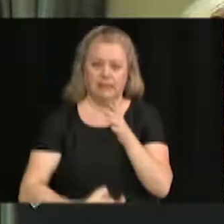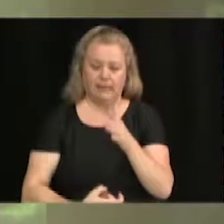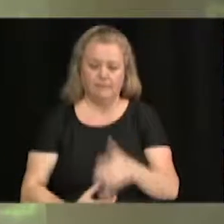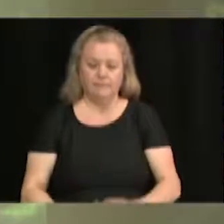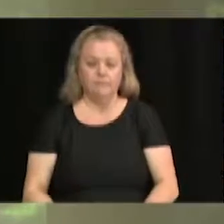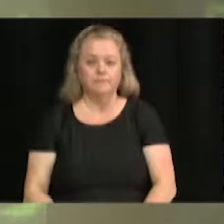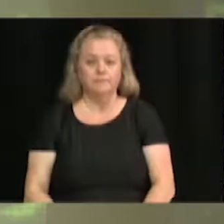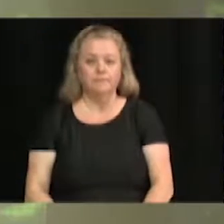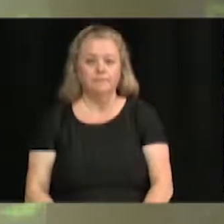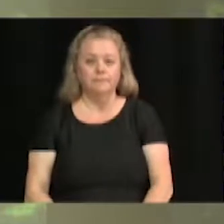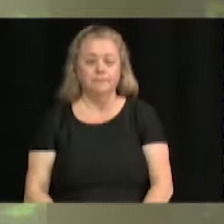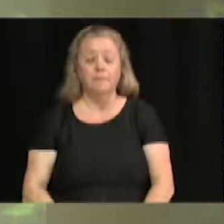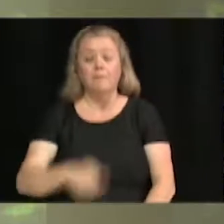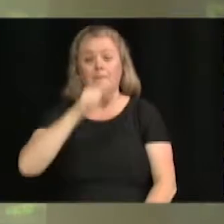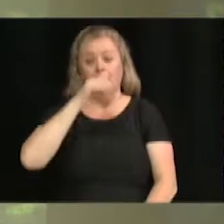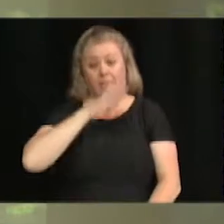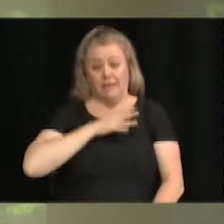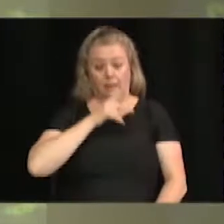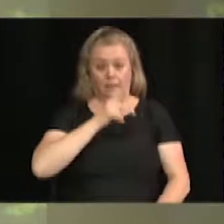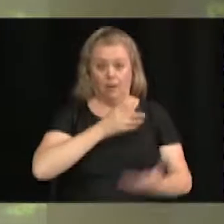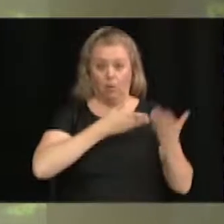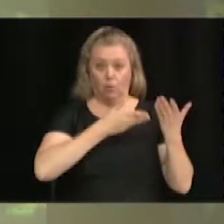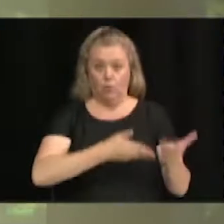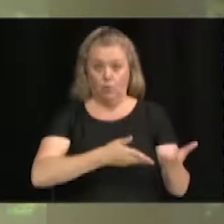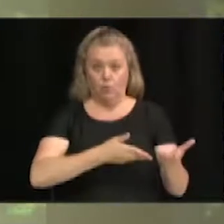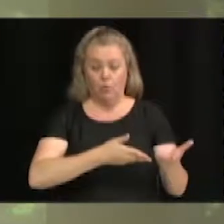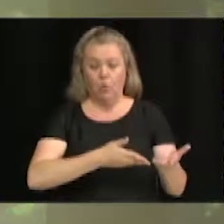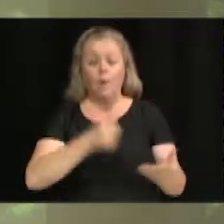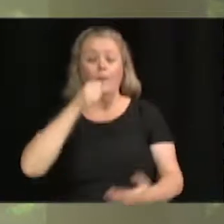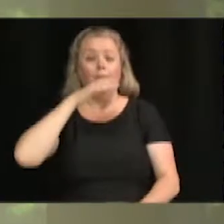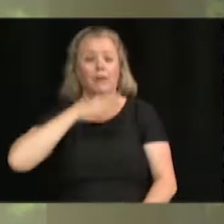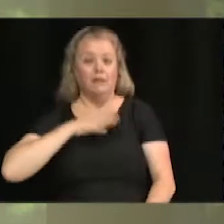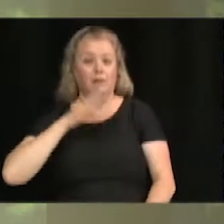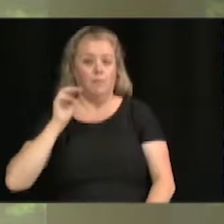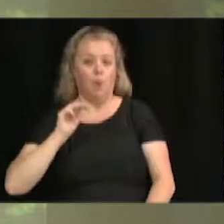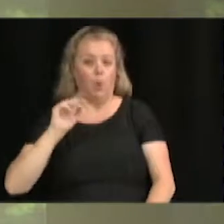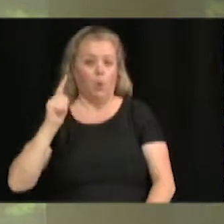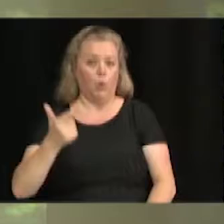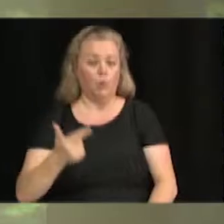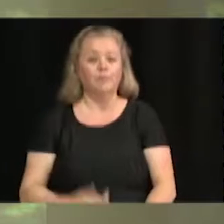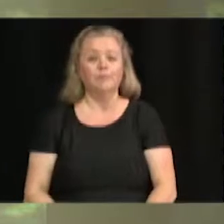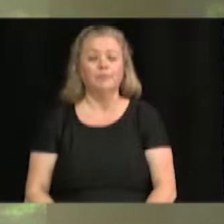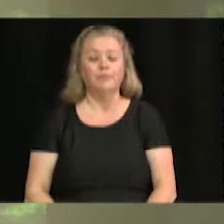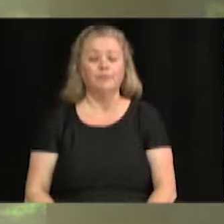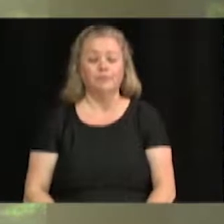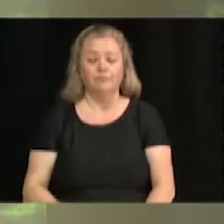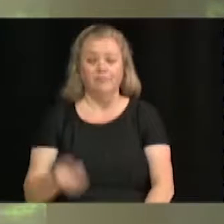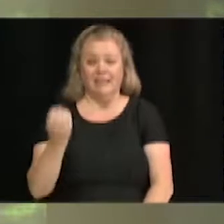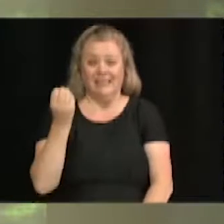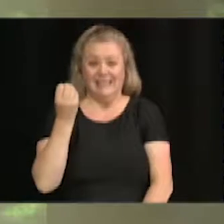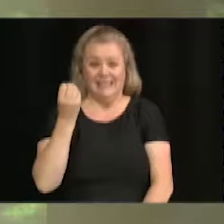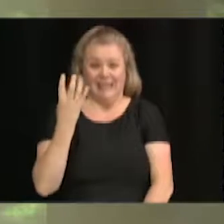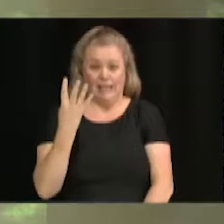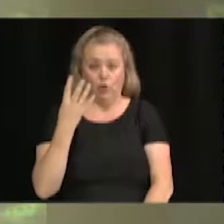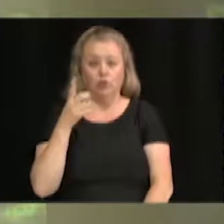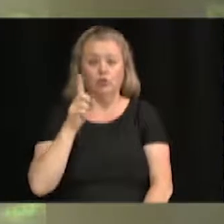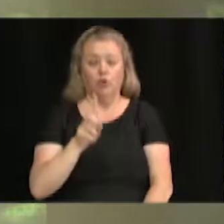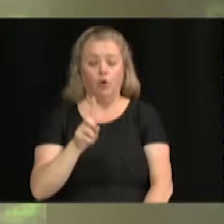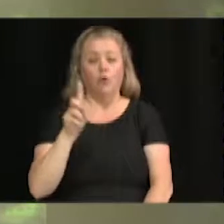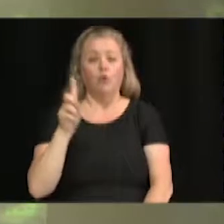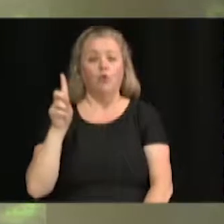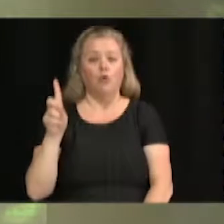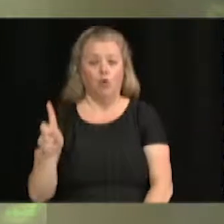Proposé par Mme Pilon, appuyé par Mme Moreau, 14.1.1,